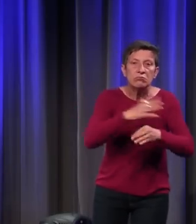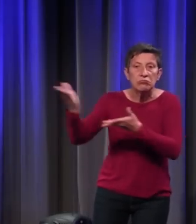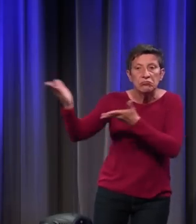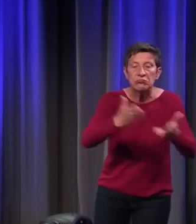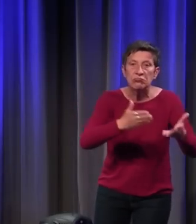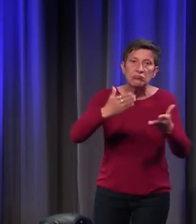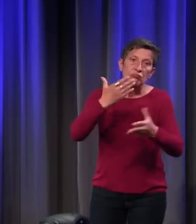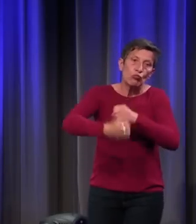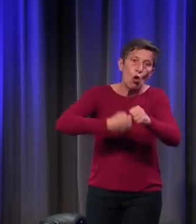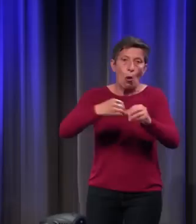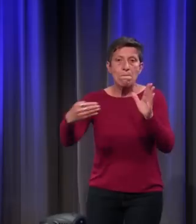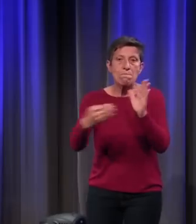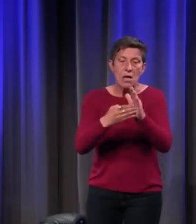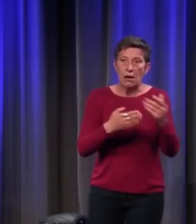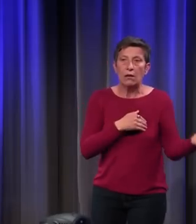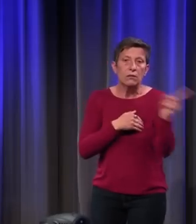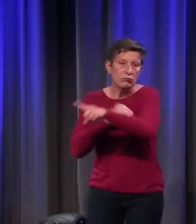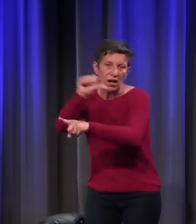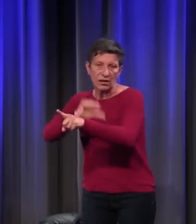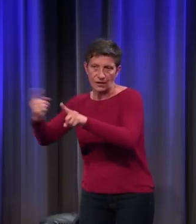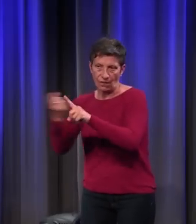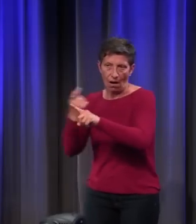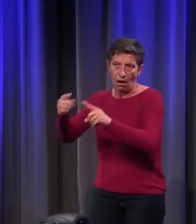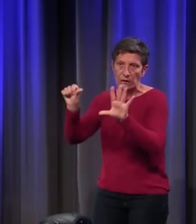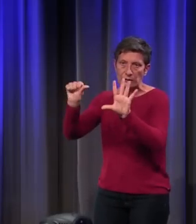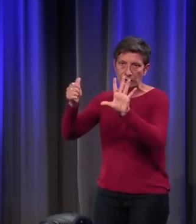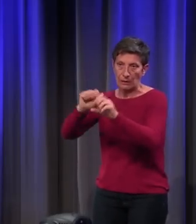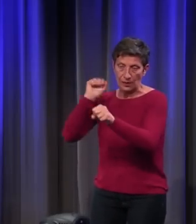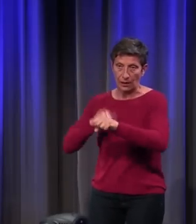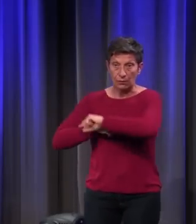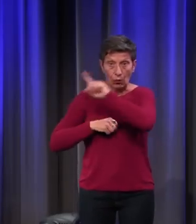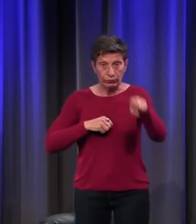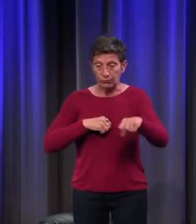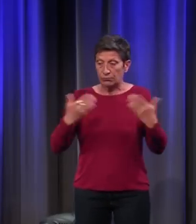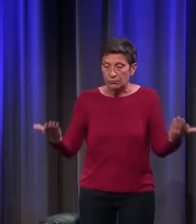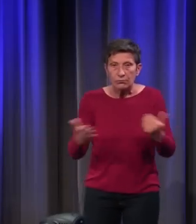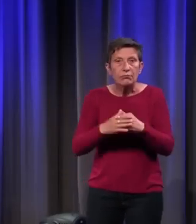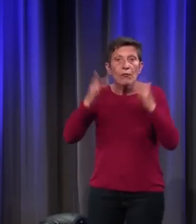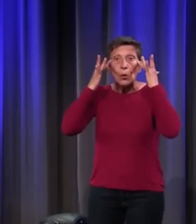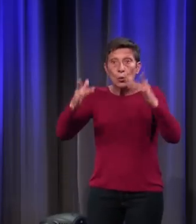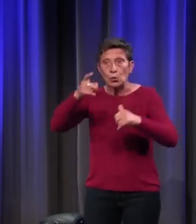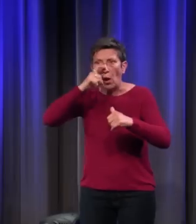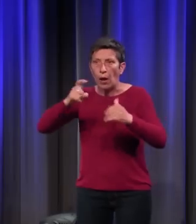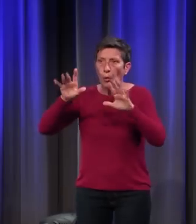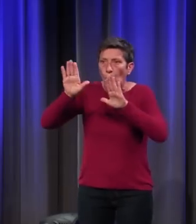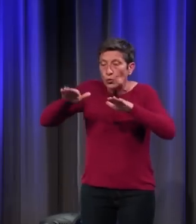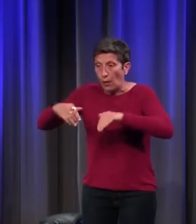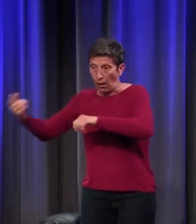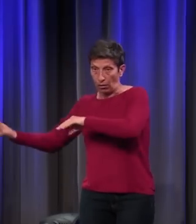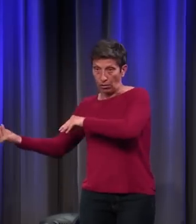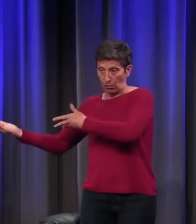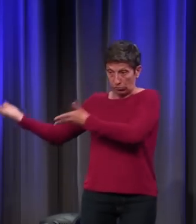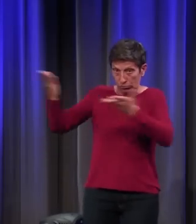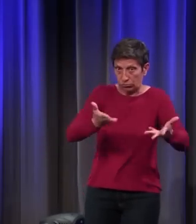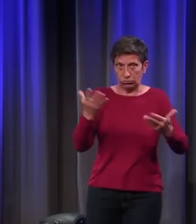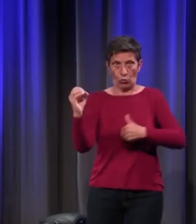né aux Indes vers le VIe siècle, la culture arabo-musulmane le transmet à l'Occident, et l